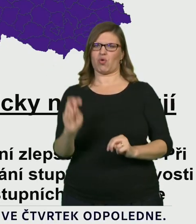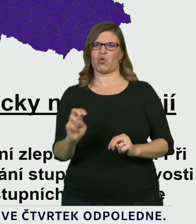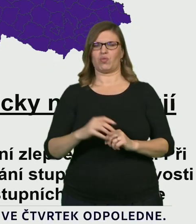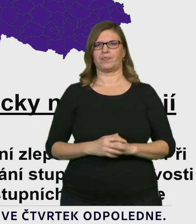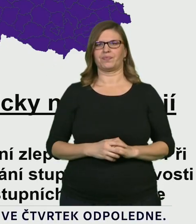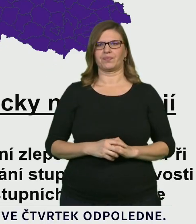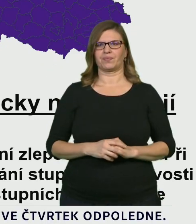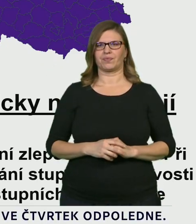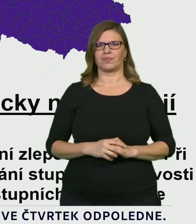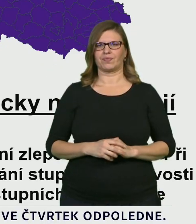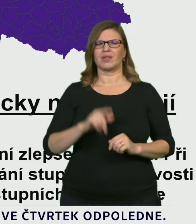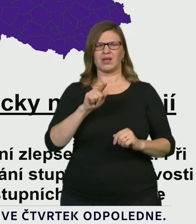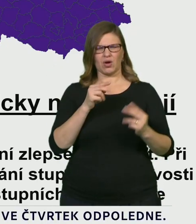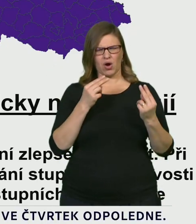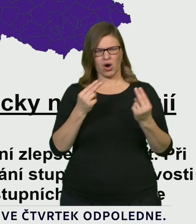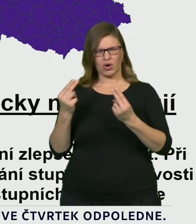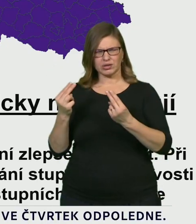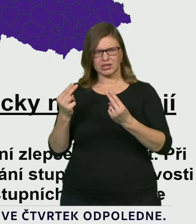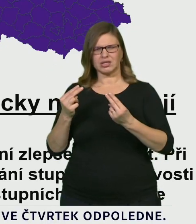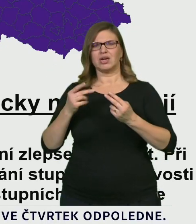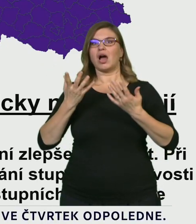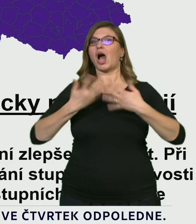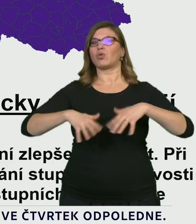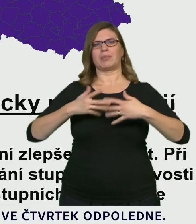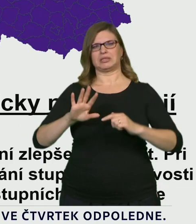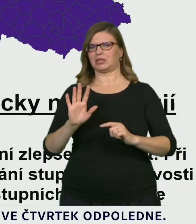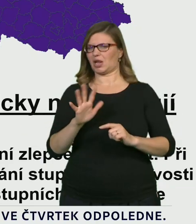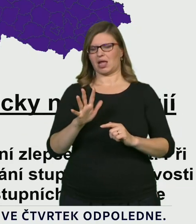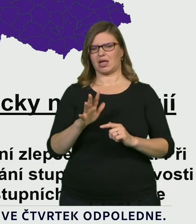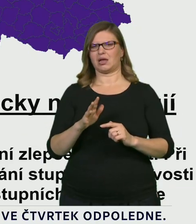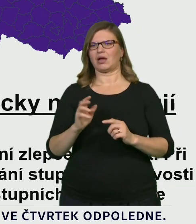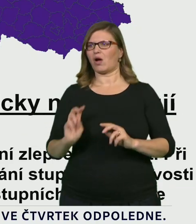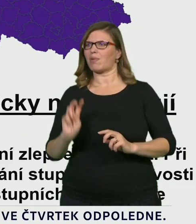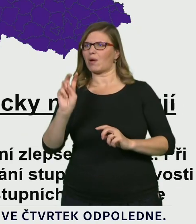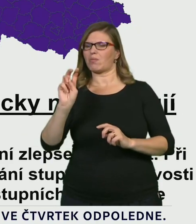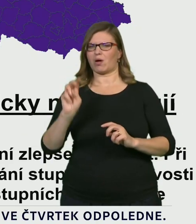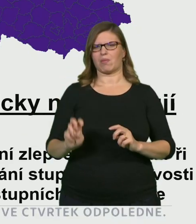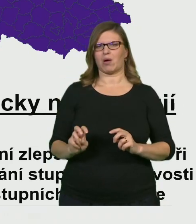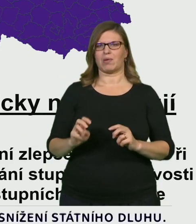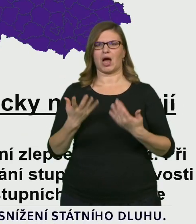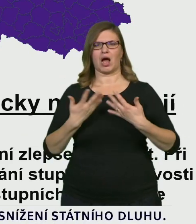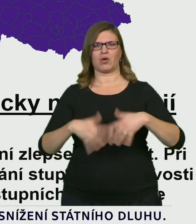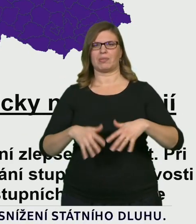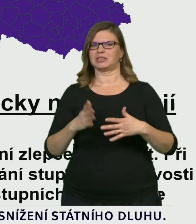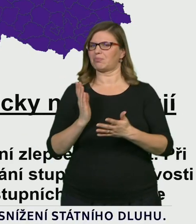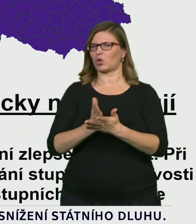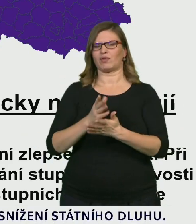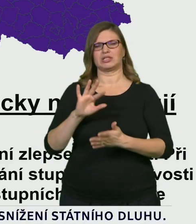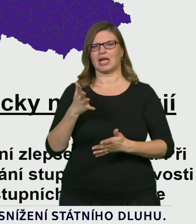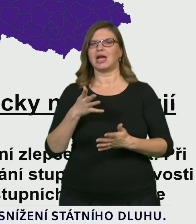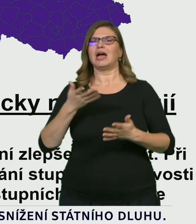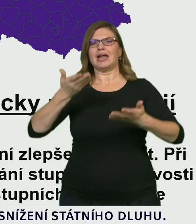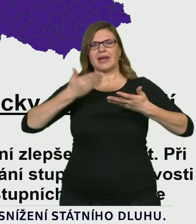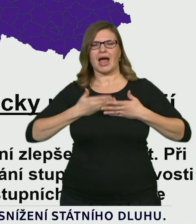Kalkulované hodnoty indexu se tedy nepřepisují automaticky do stupňů pohotovosti, ale slouží jako zásadní informace k